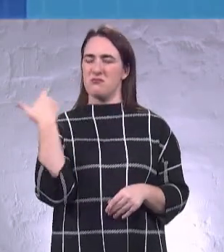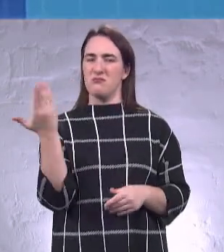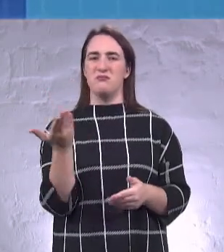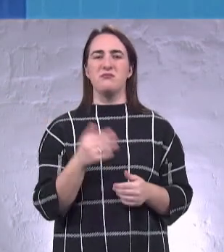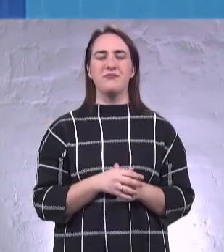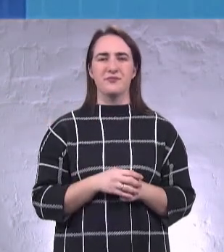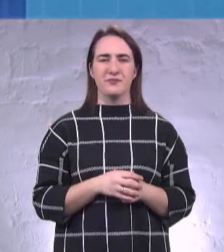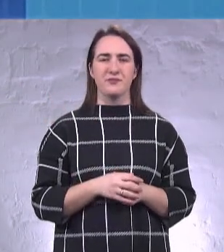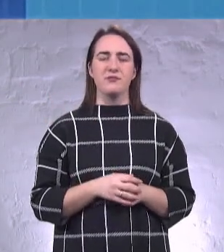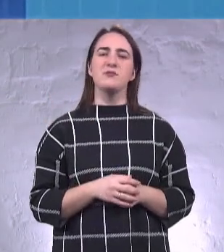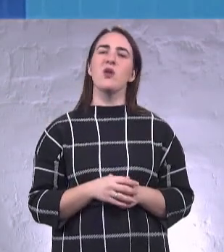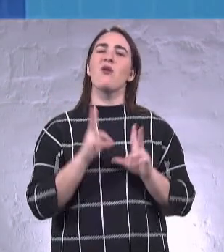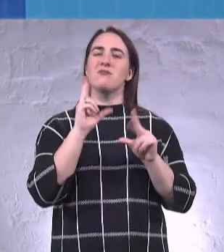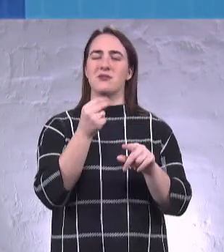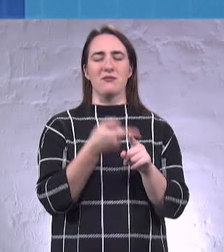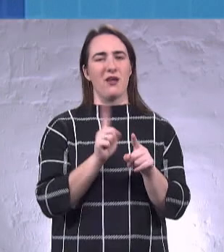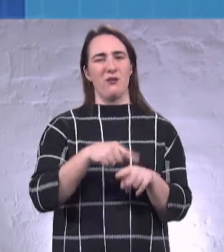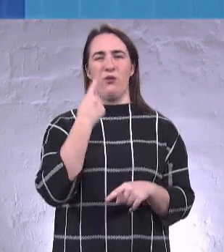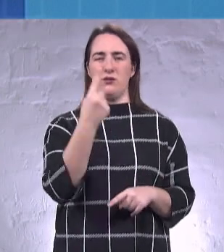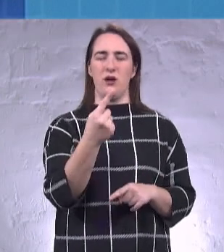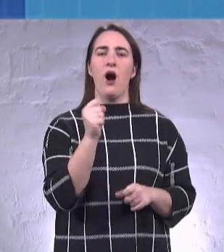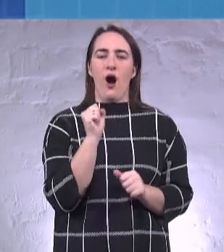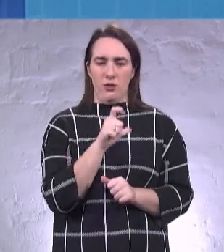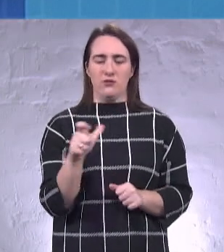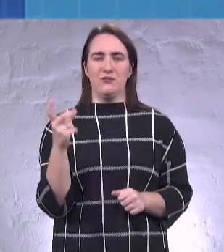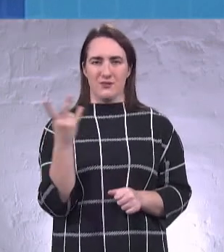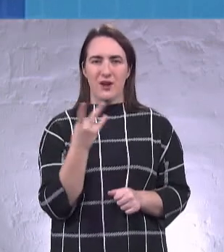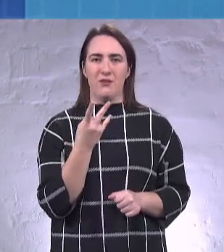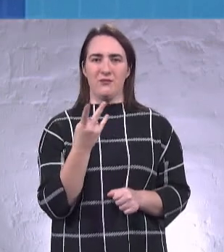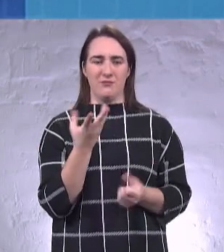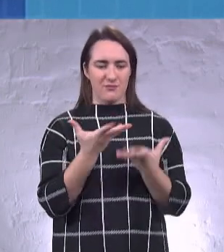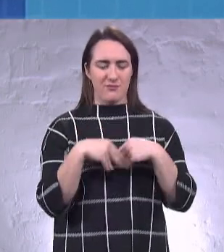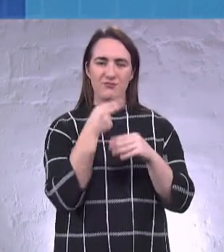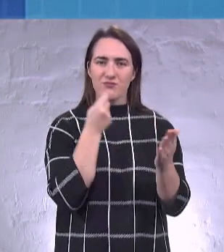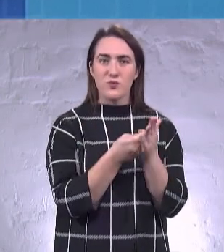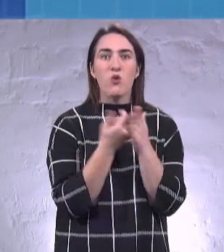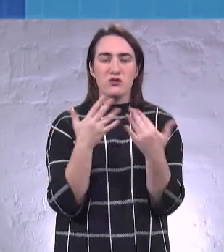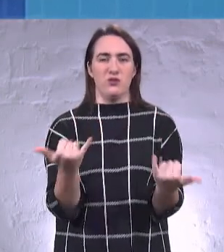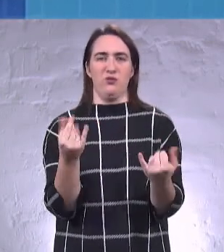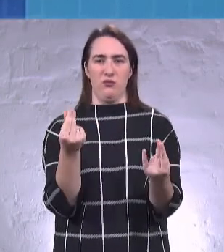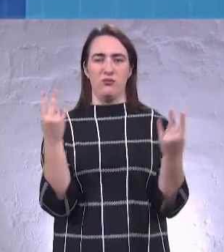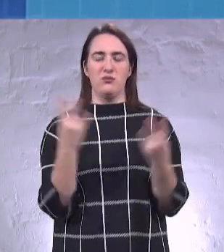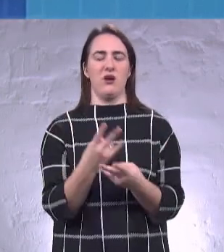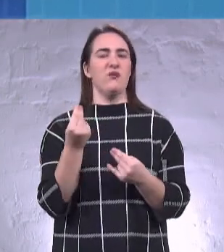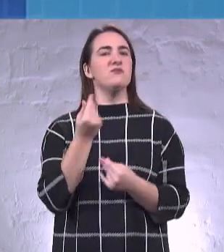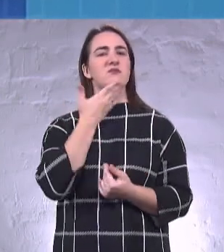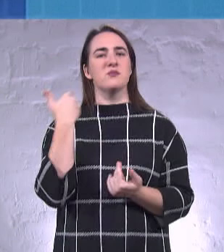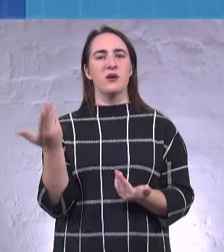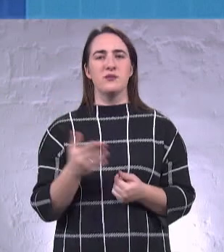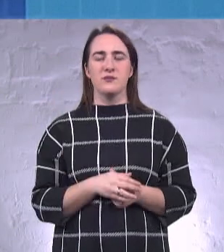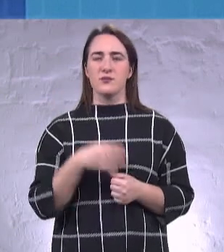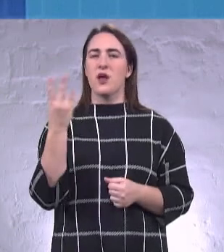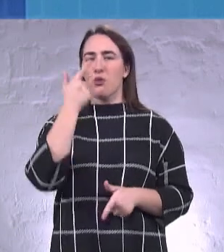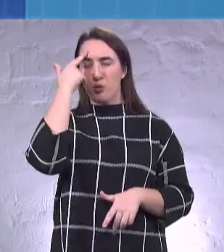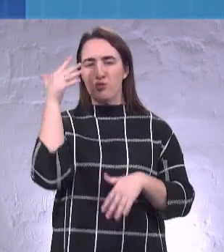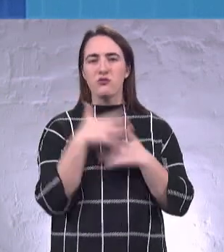Обіцянка – одне. Інша справа, що людині треба утримувати свою сім'ю вже сьогодні. А потім, треба розуміти,